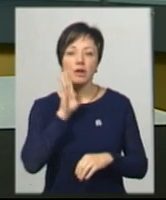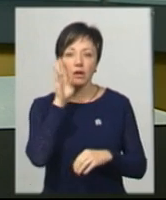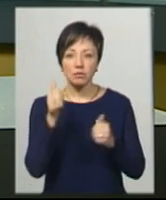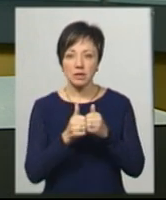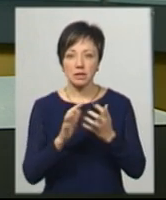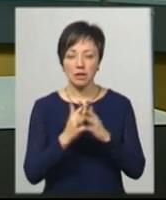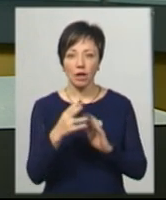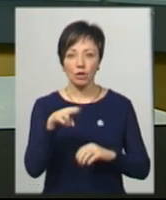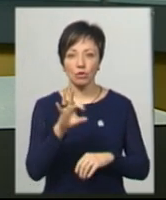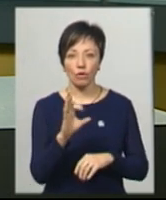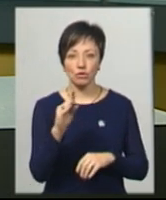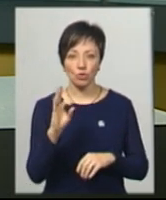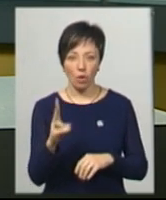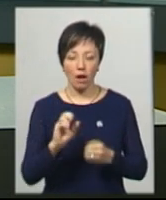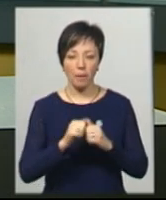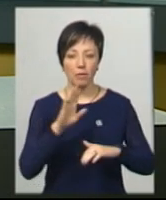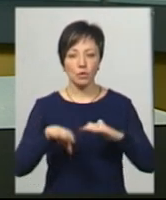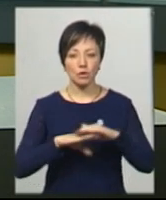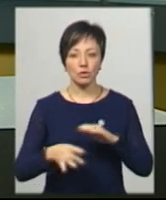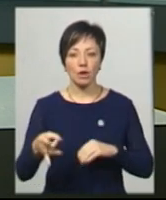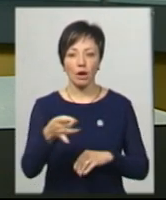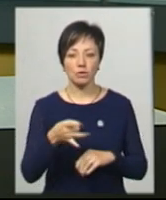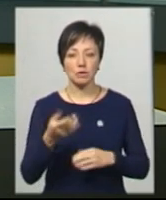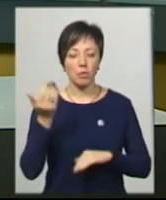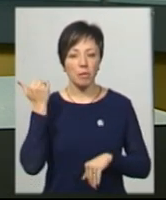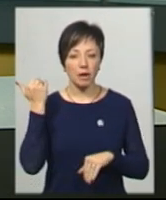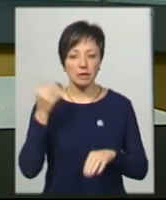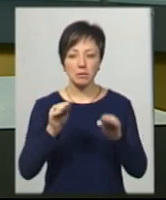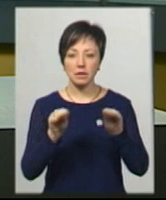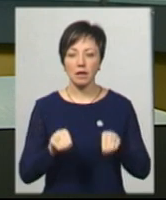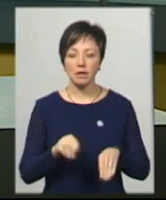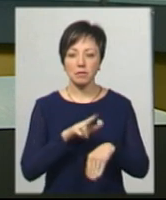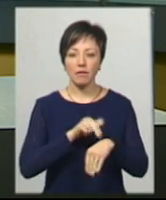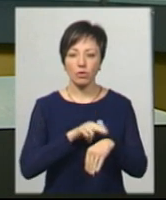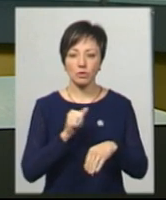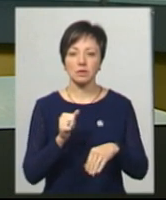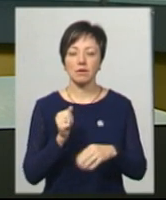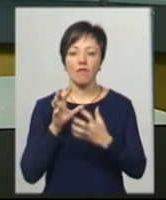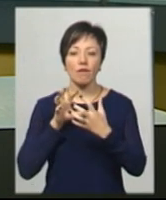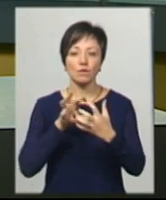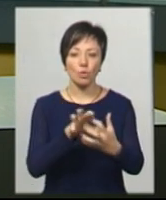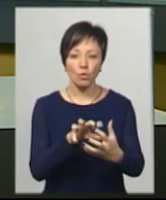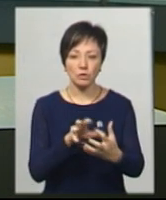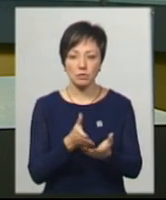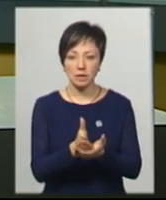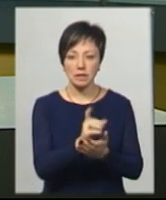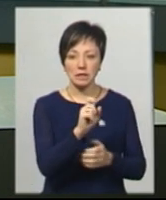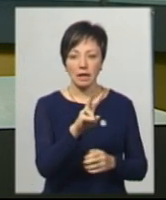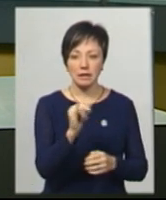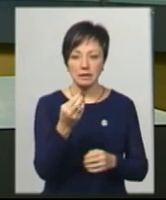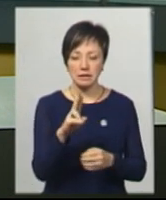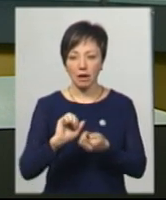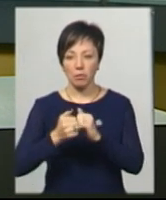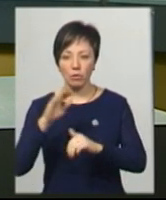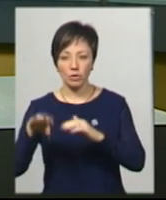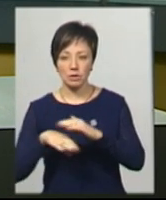поблизу села Довжок Кам'янець-Подільського району. За попередніми даними правоохоронців, рейсовий автобус за маршрутом «Залісся-1» Кам